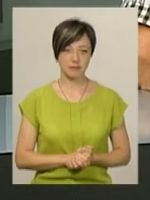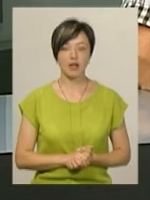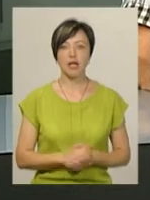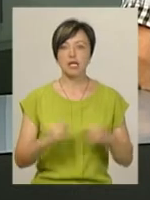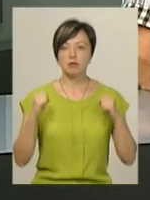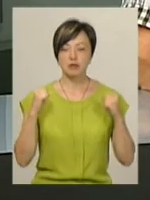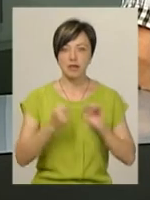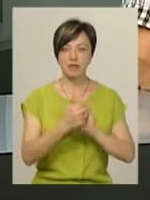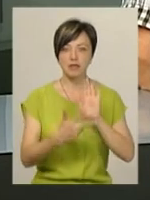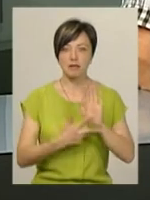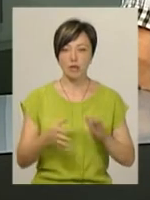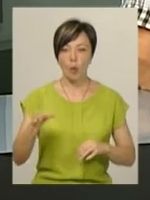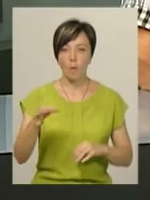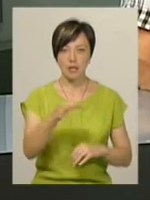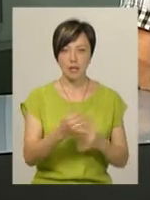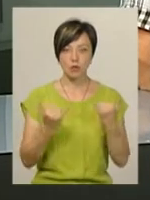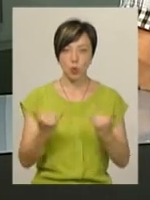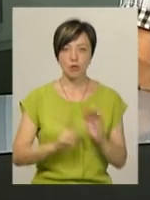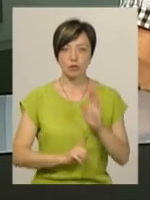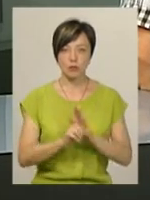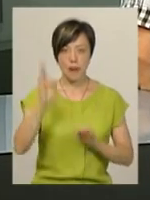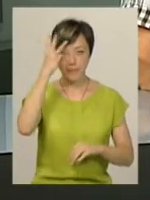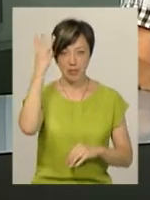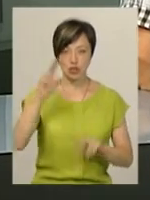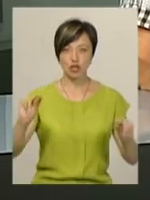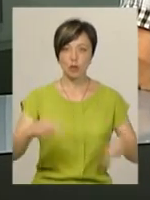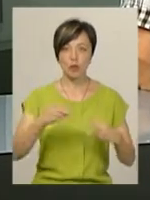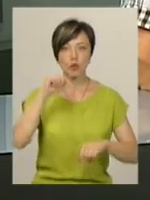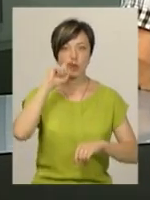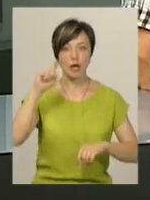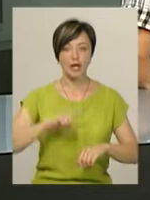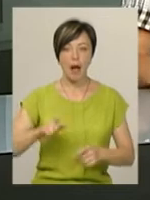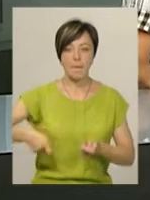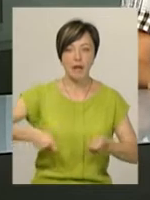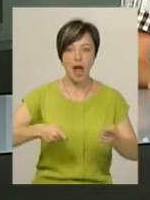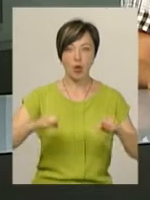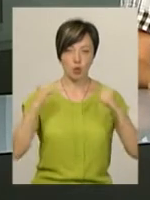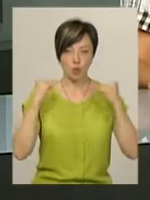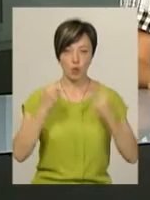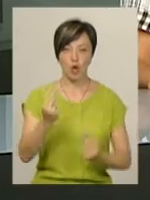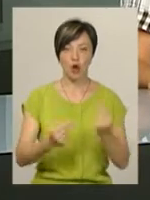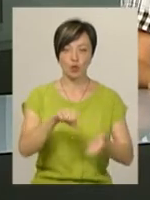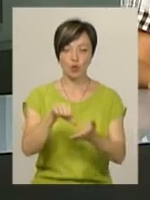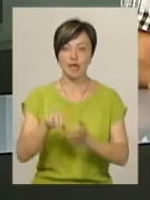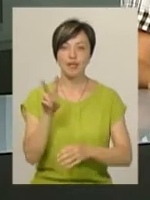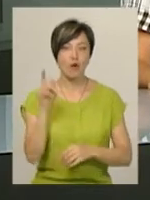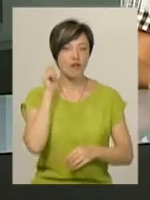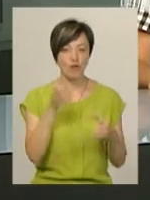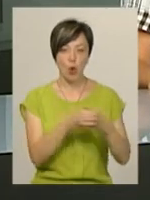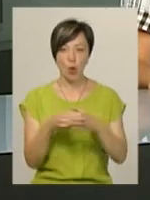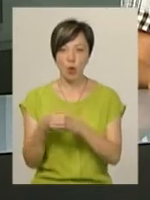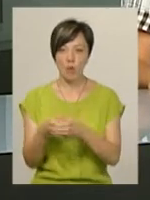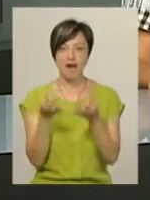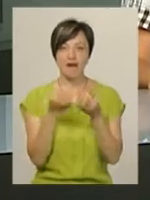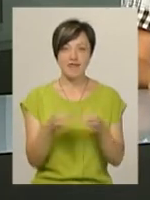Спортсмени з 18 областей сьогодні розпочали у Хмельницькому чемпіонат України з більярдного спорту. Грають учасники двохвікових груп у